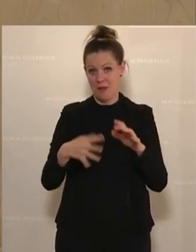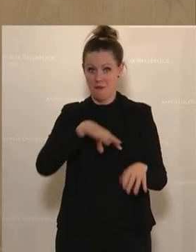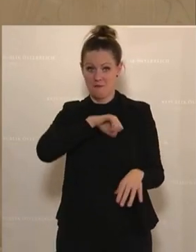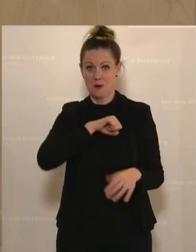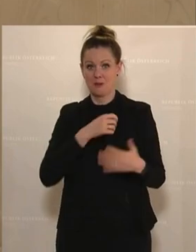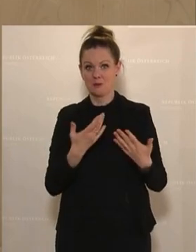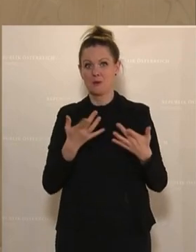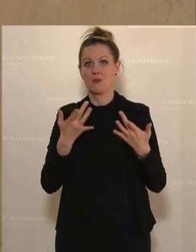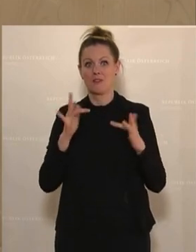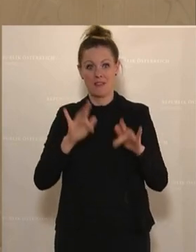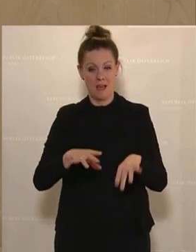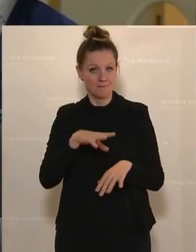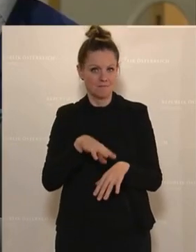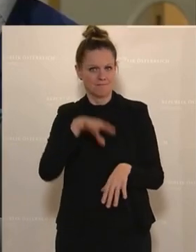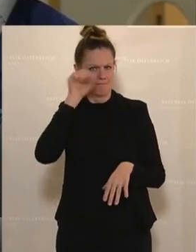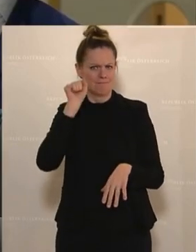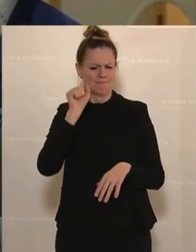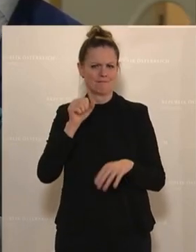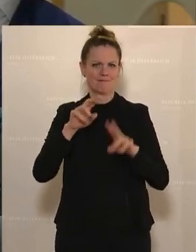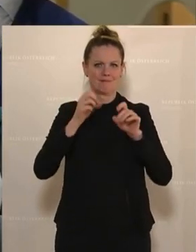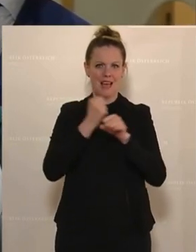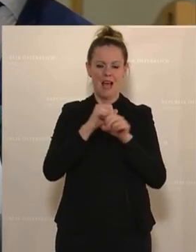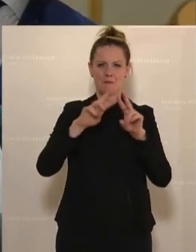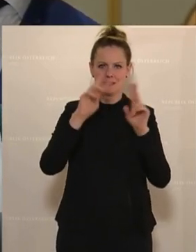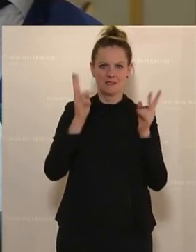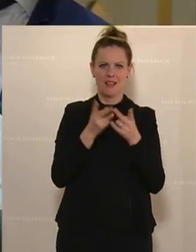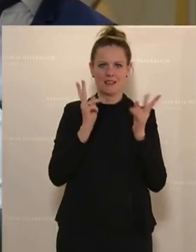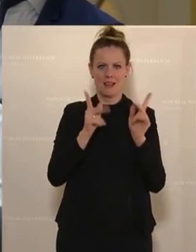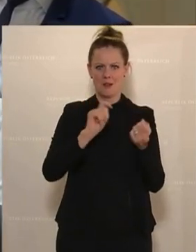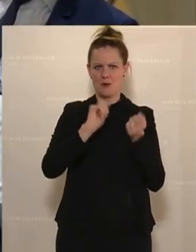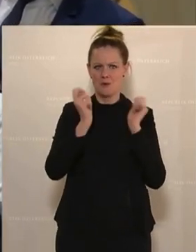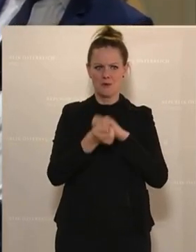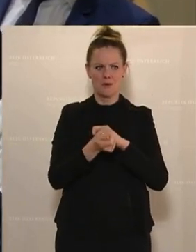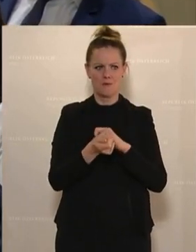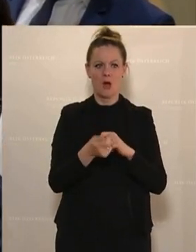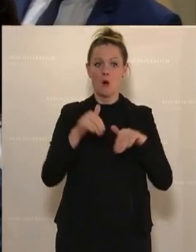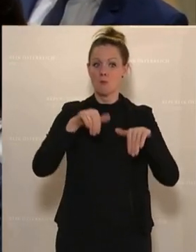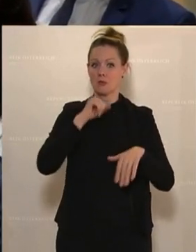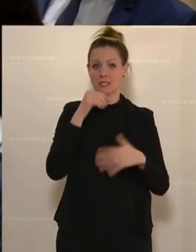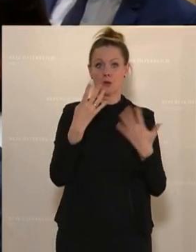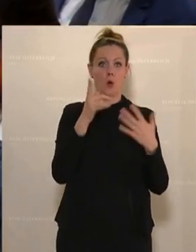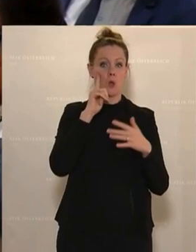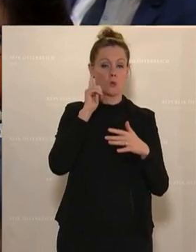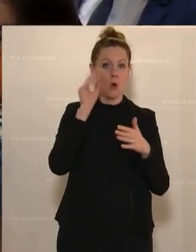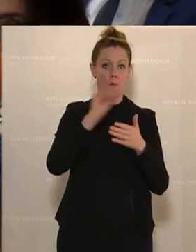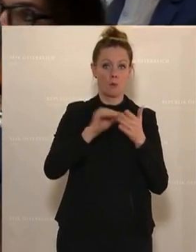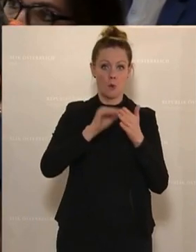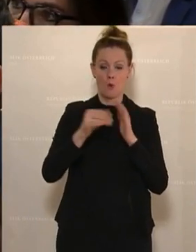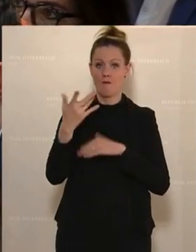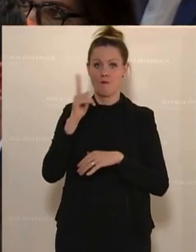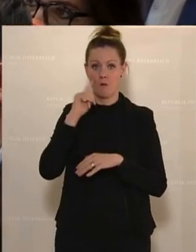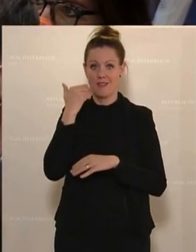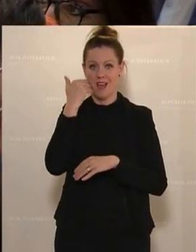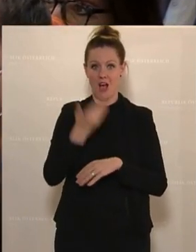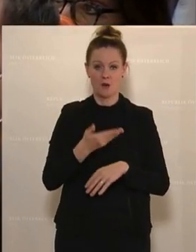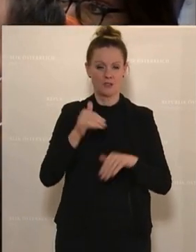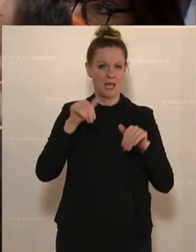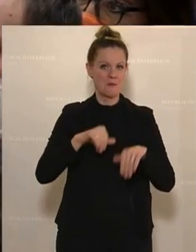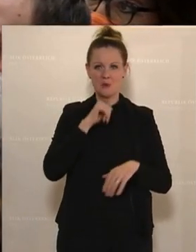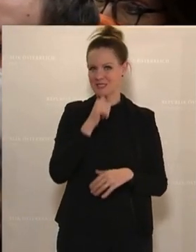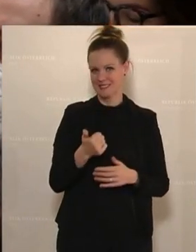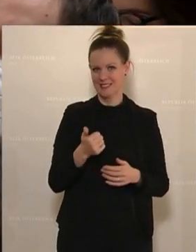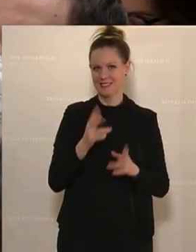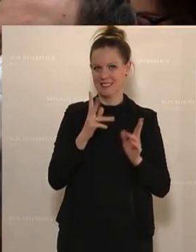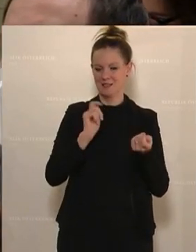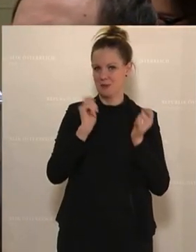man zumindest verstanden hat, dass die Arbeitswelt auch anders ausschauen kann, als dass man um neun ins Büro kommt, um 17 Uhr wieder heimgeht oder wie